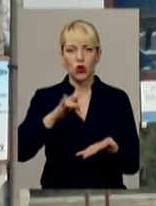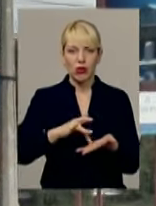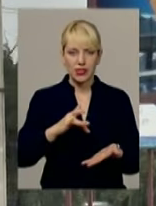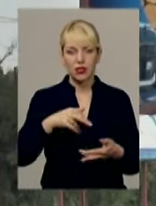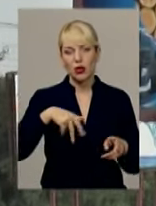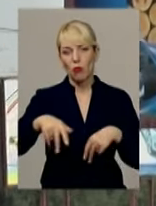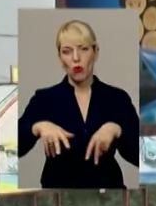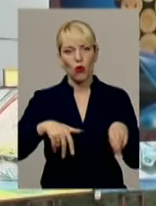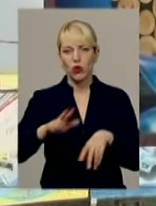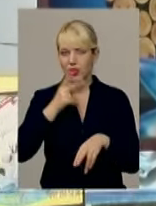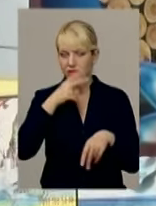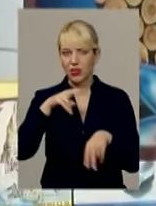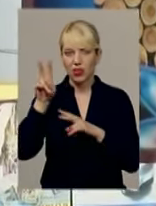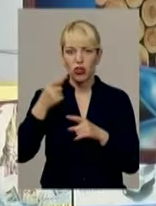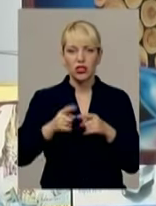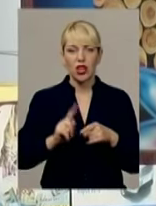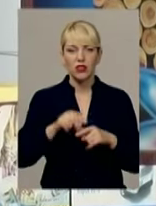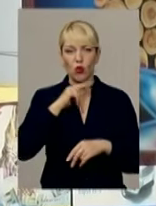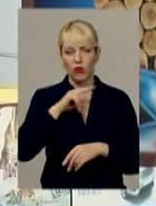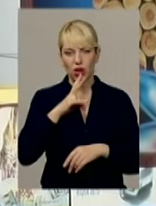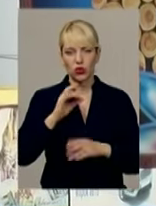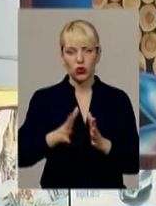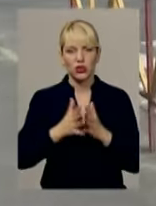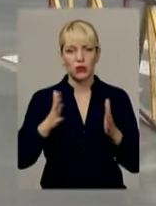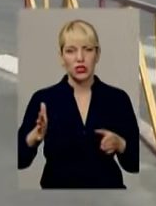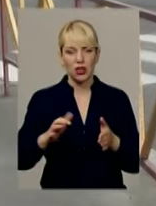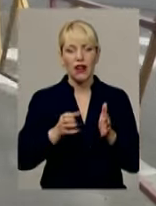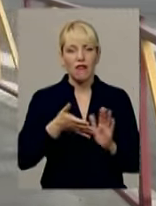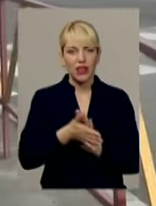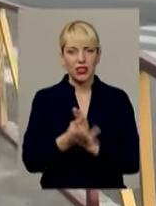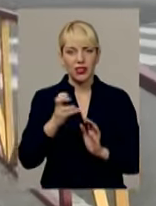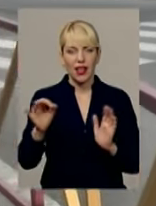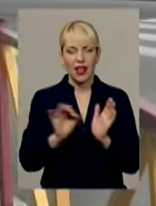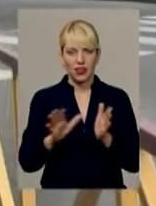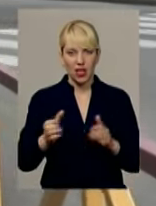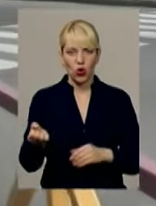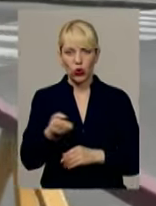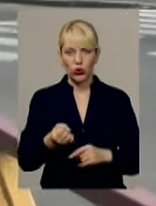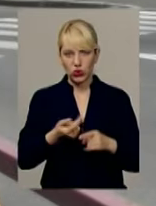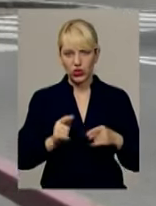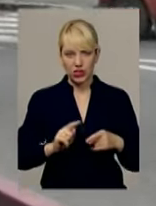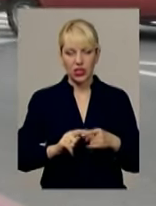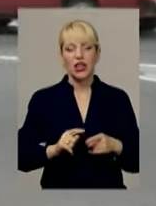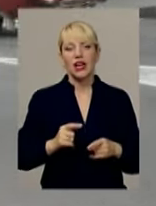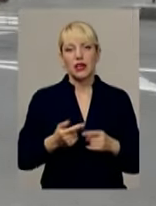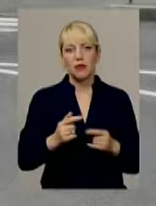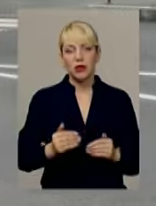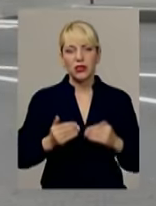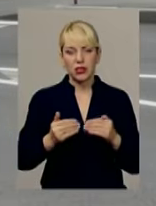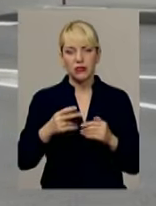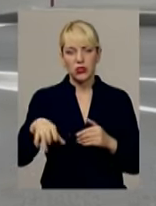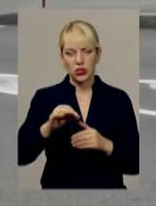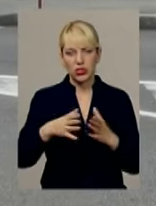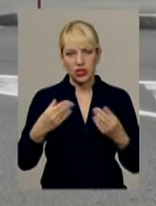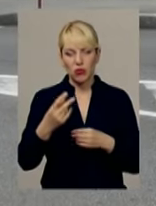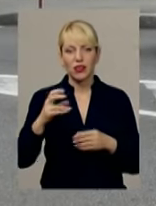зазвичай, навіть не звертаючи на них увагу. Проте збільшення витрат на енергоносії підштовхують не одну сім'ю до енергощадності. Люди